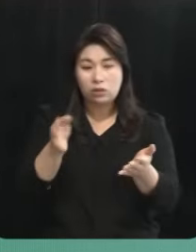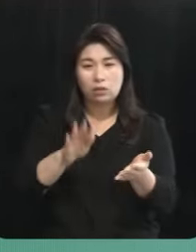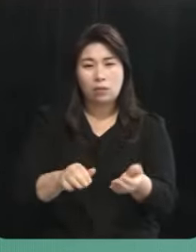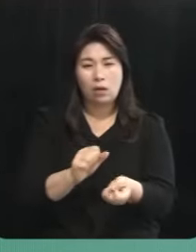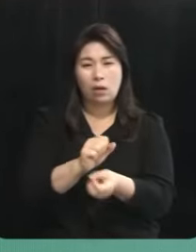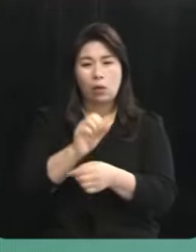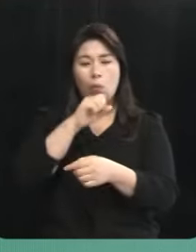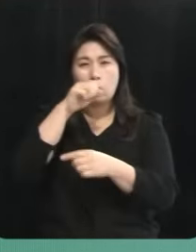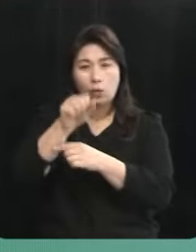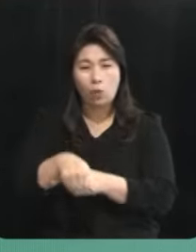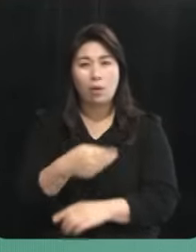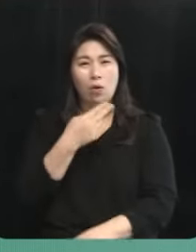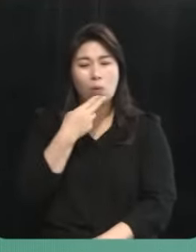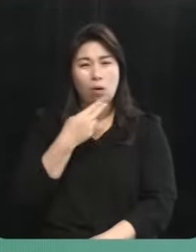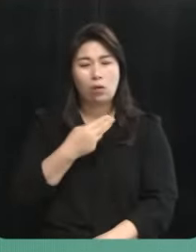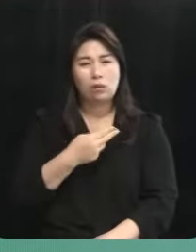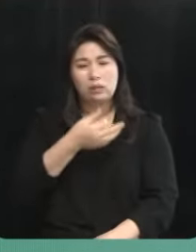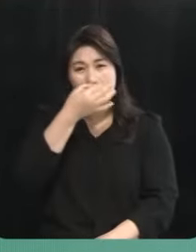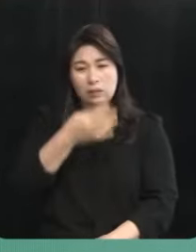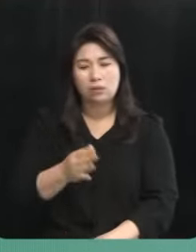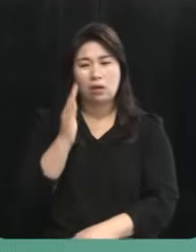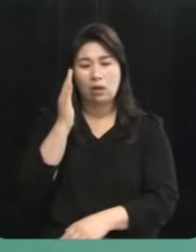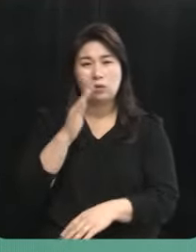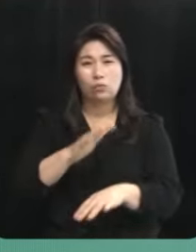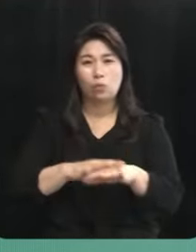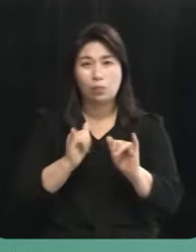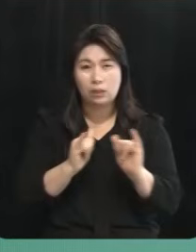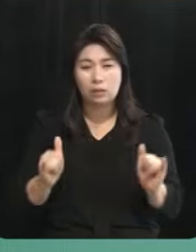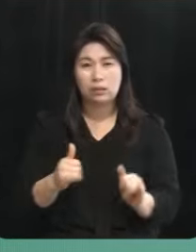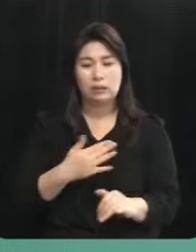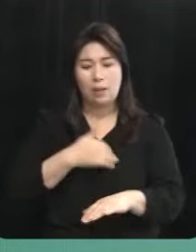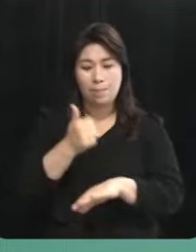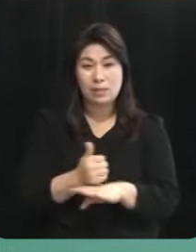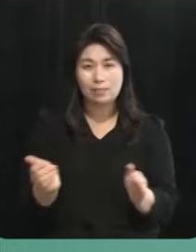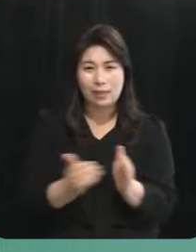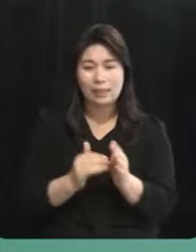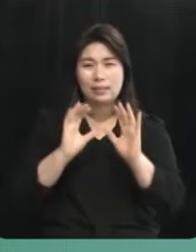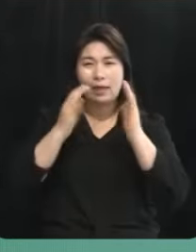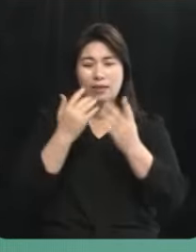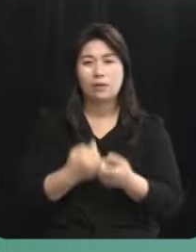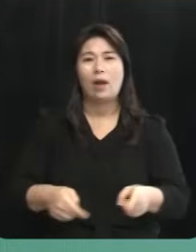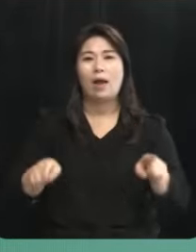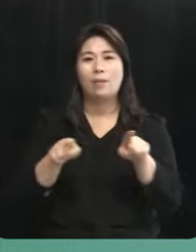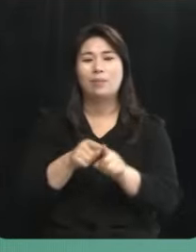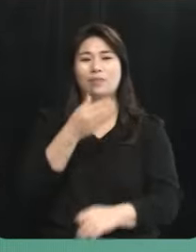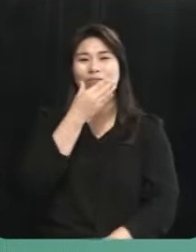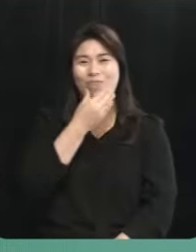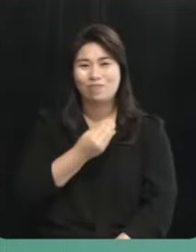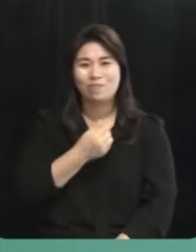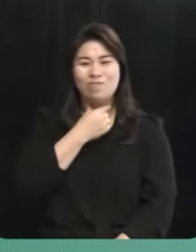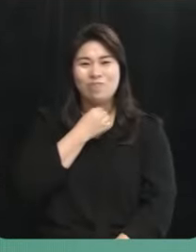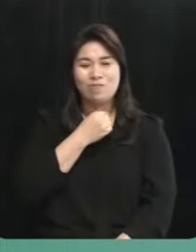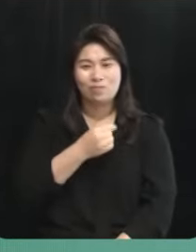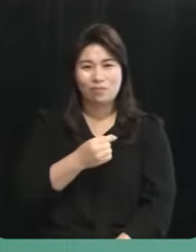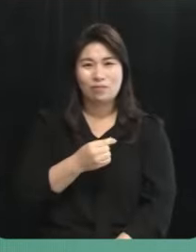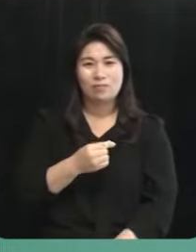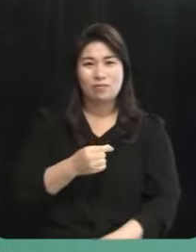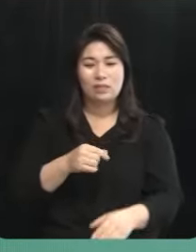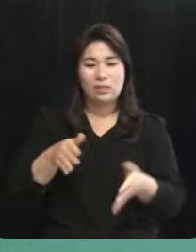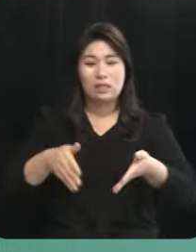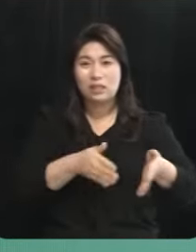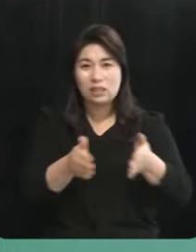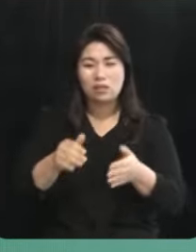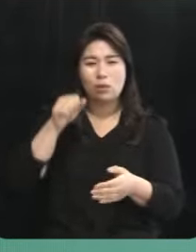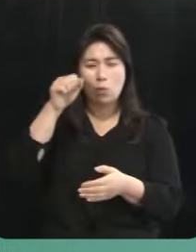나지 않아 호소하시는 농민들 생일 마지막 순간까지 아이들과 행복하고 싶다며 길거리 오체 투지를 하시는